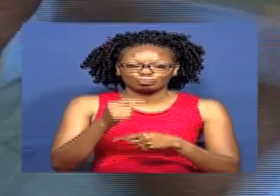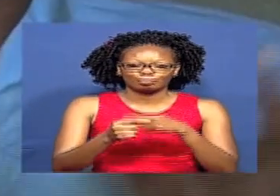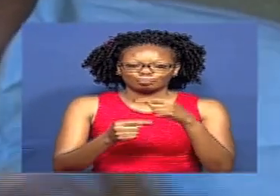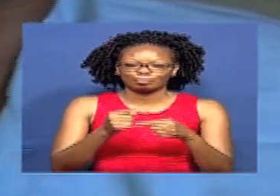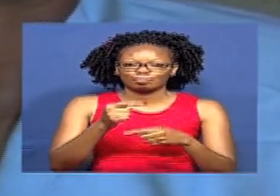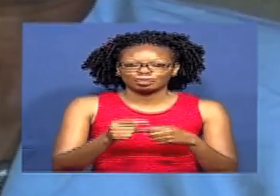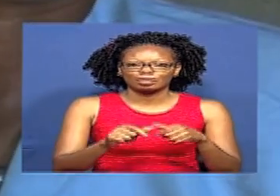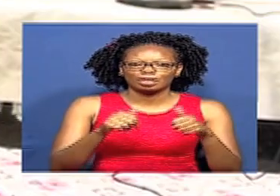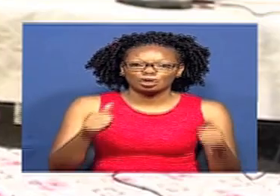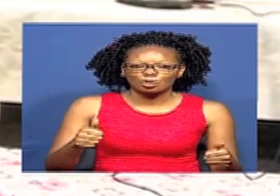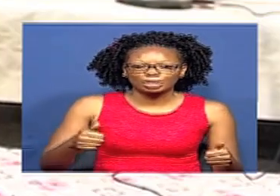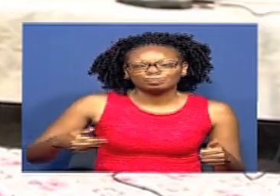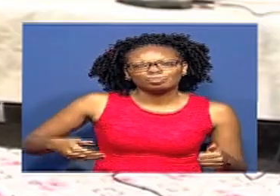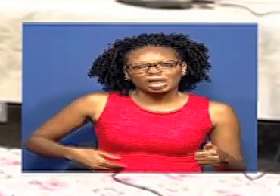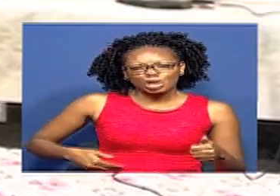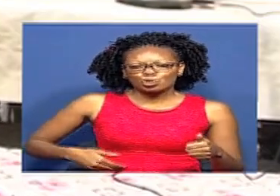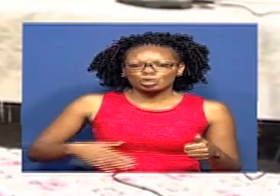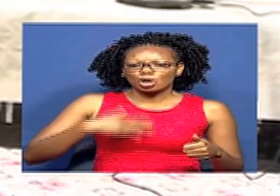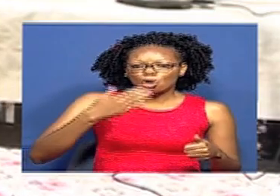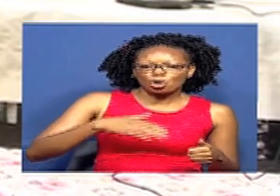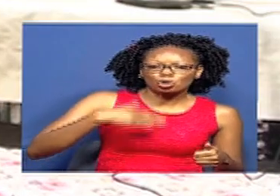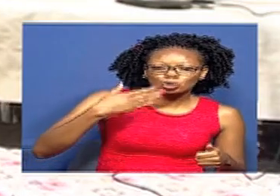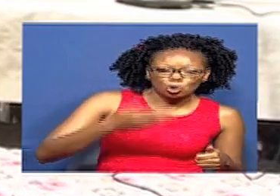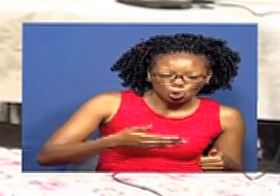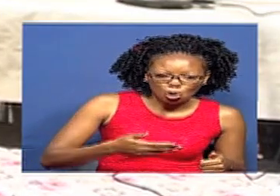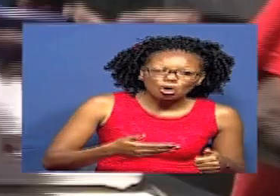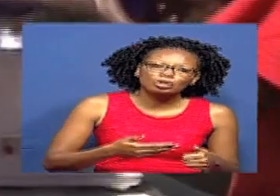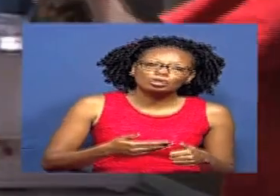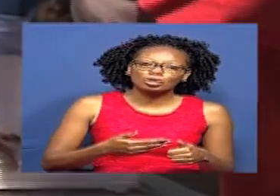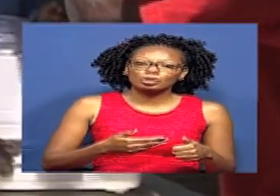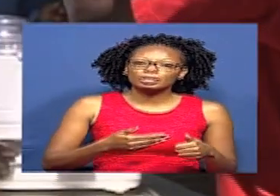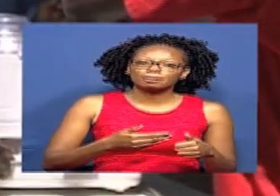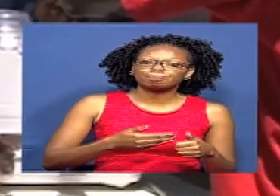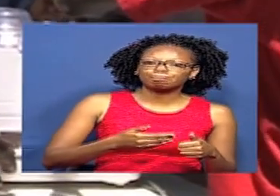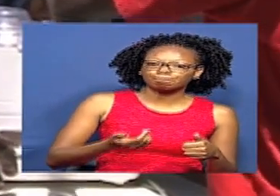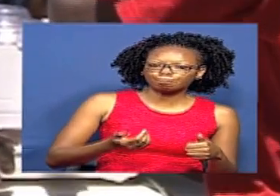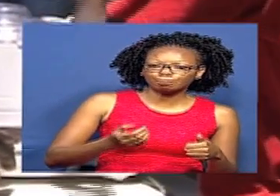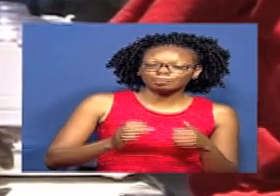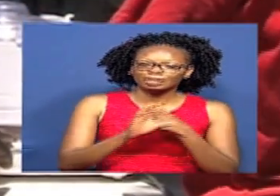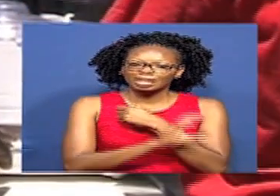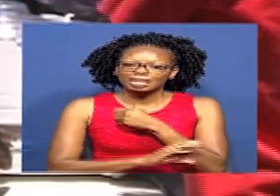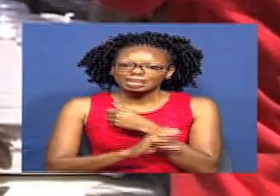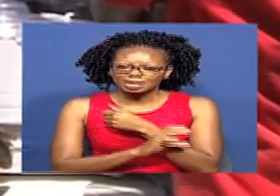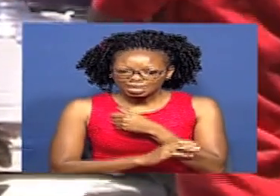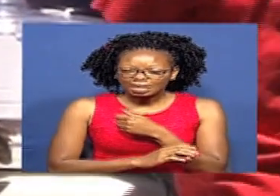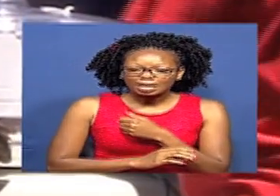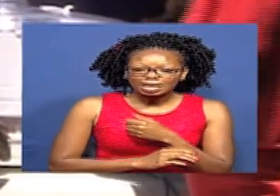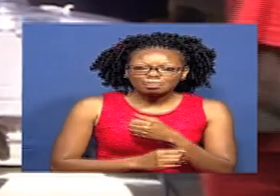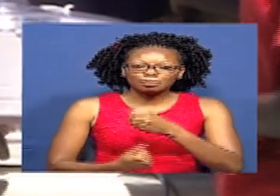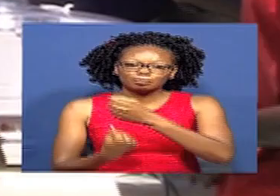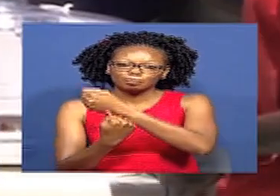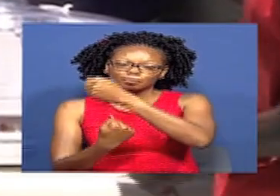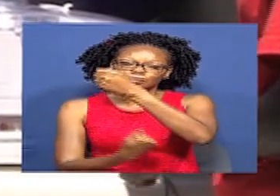kama tumendelea Samia Vijana wakati mwingi Huwa tegemeo La nchi Kwa ujana Bidi na